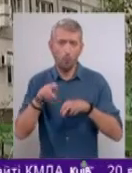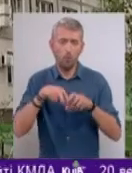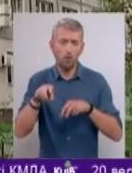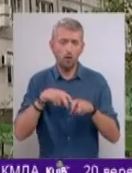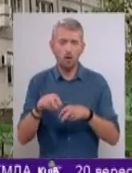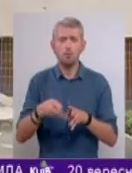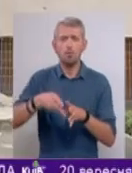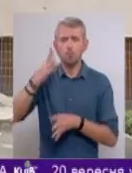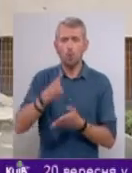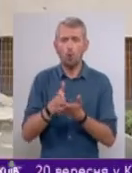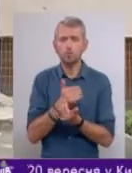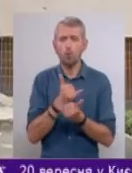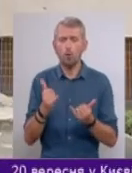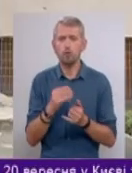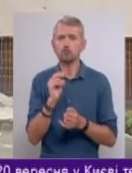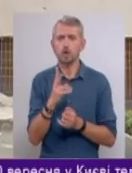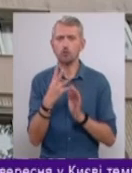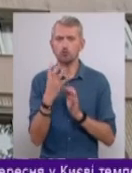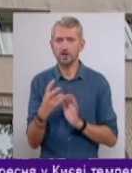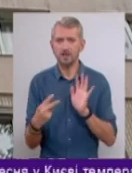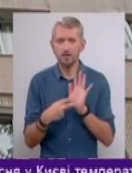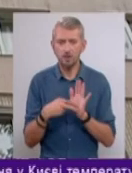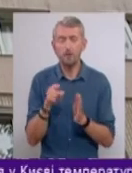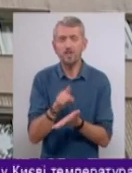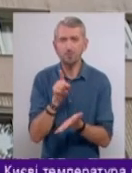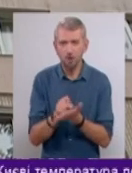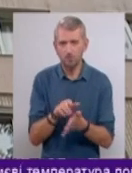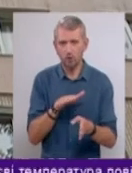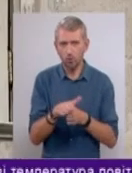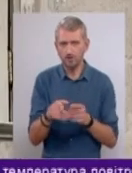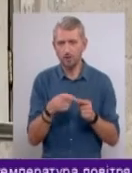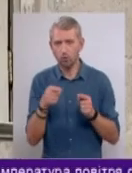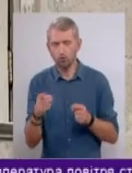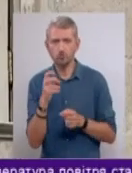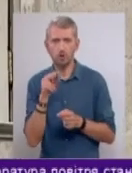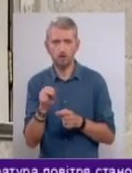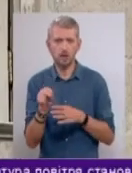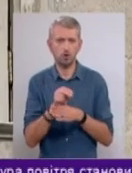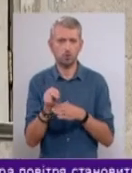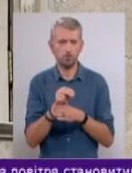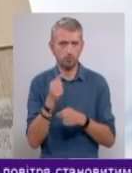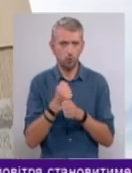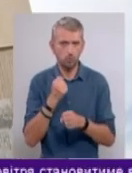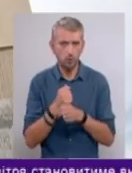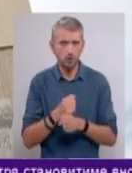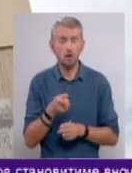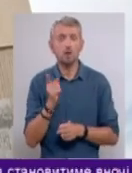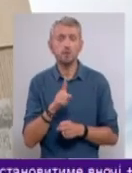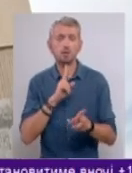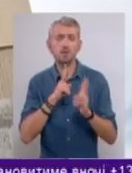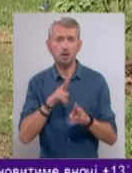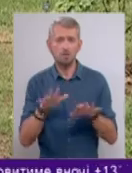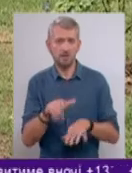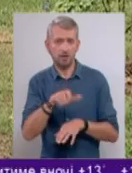Багатоповерхівку обслуговує 407-й ЖЕК. Він і мав би виконувати поточні та капітальні відновлювальні роботи. Утім, скаржаться